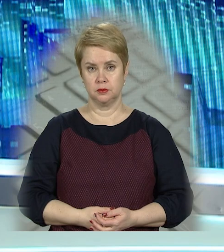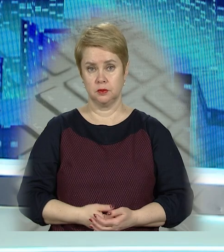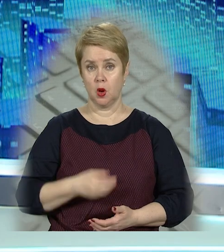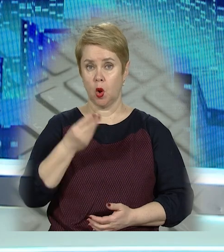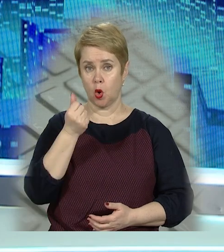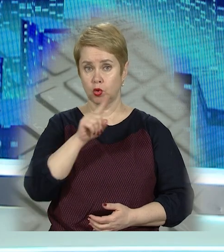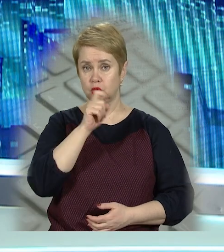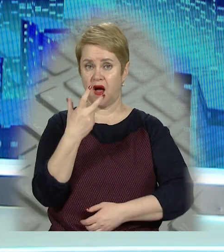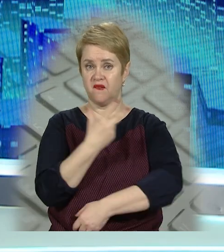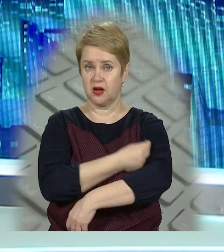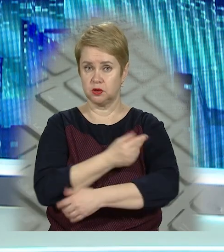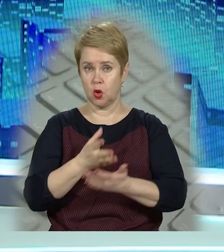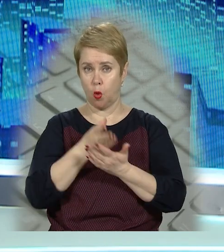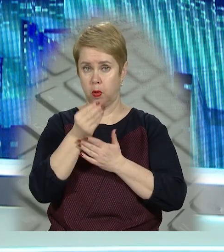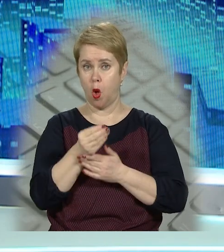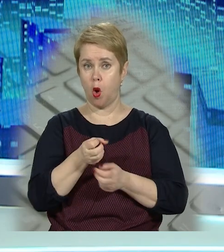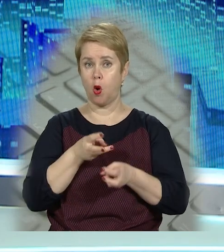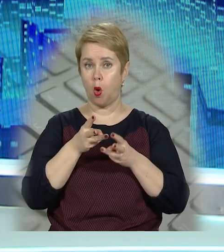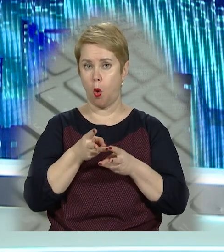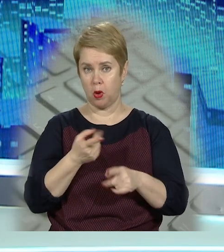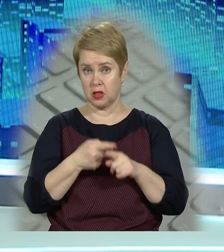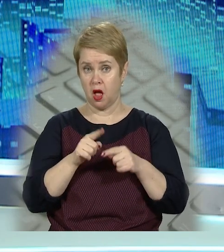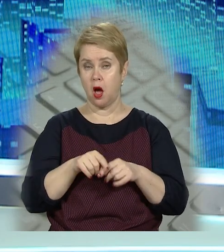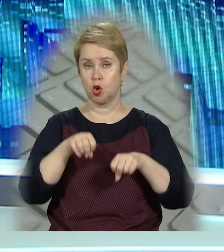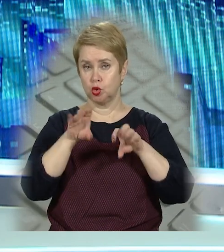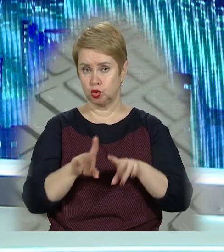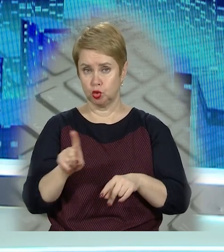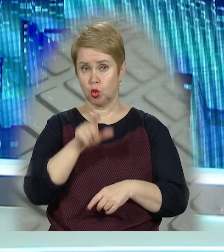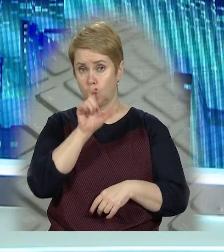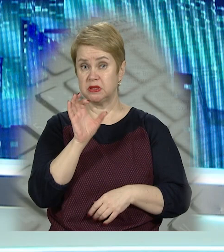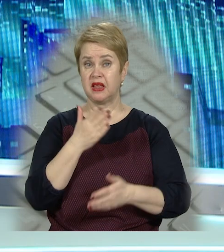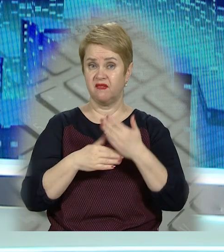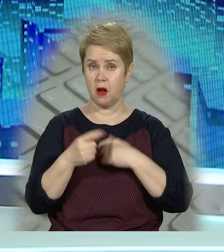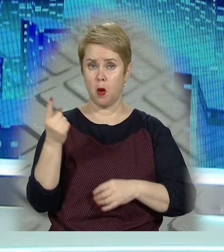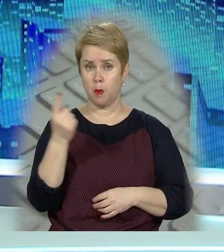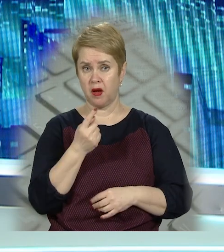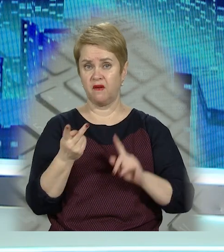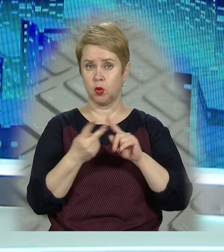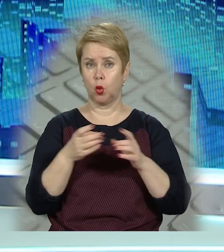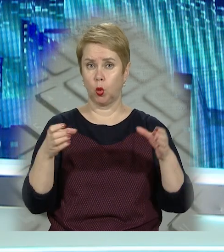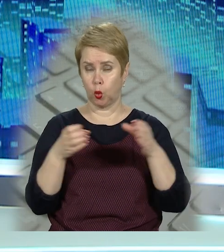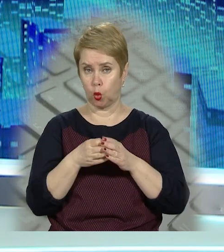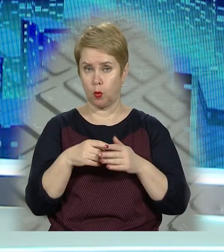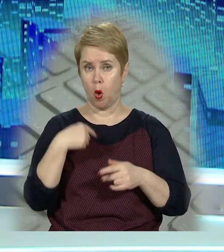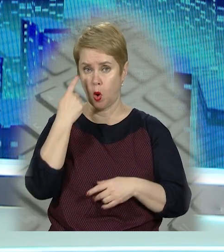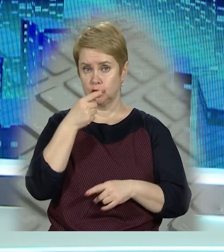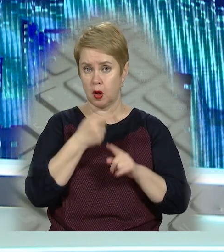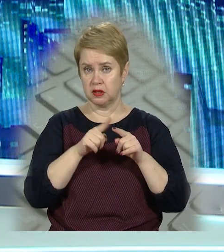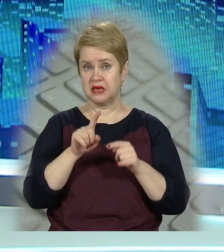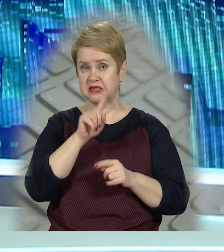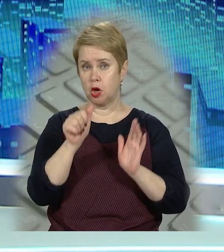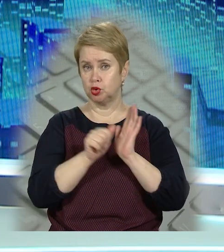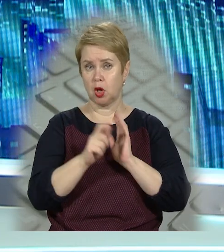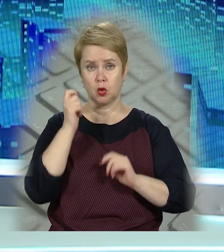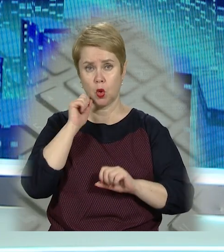Гроші за вакцинацію на оплату комірного. Кабмін ухвалив рішення, що люди з інвалідністю першої і другої групи та особи, яким за